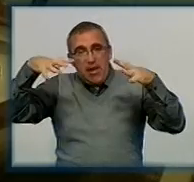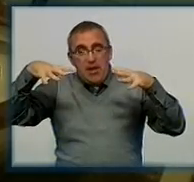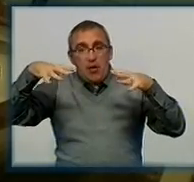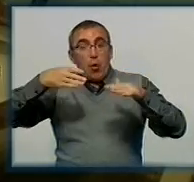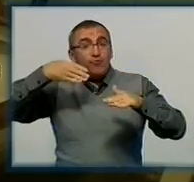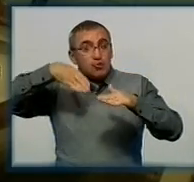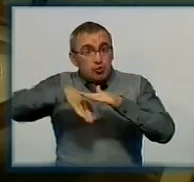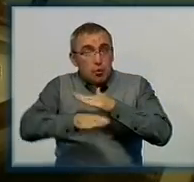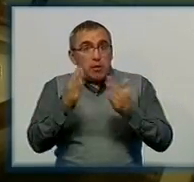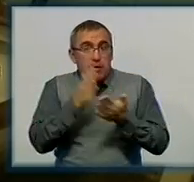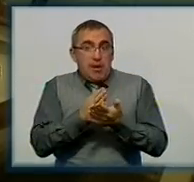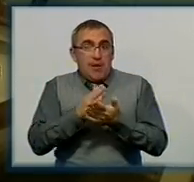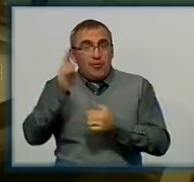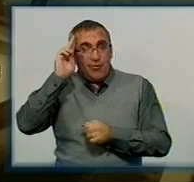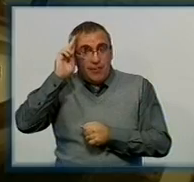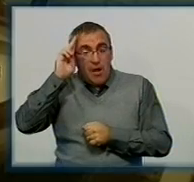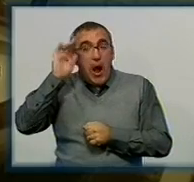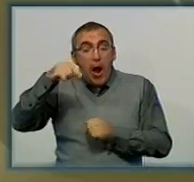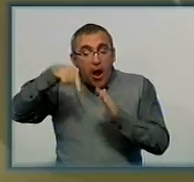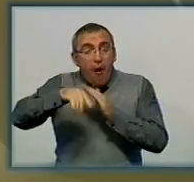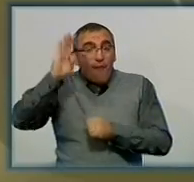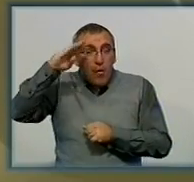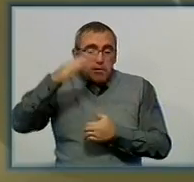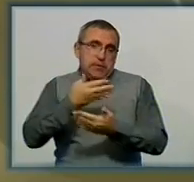сховищі діючі санвузли. Проте в кранах води немає.